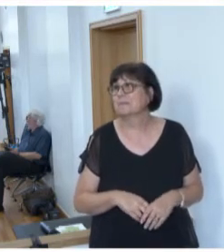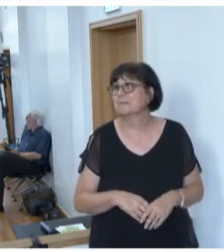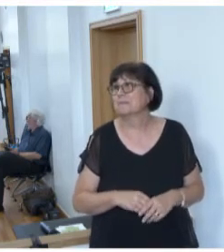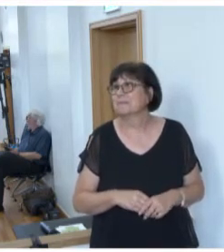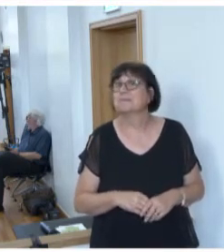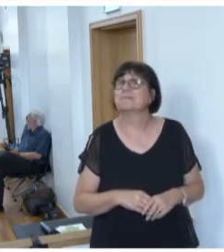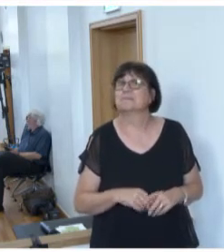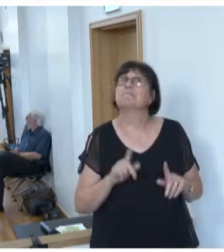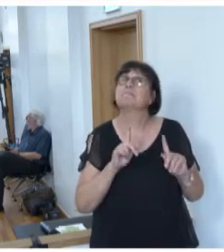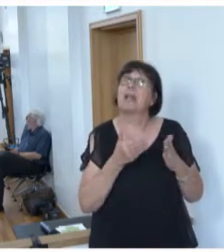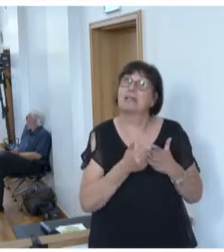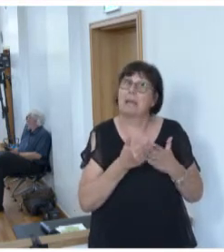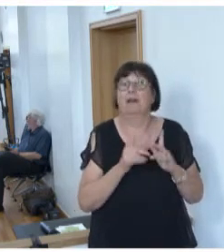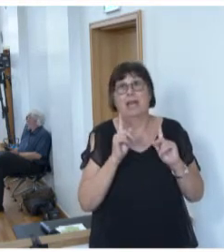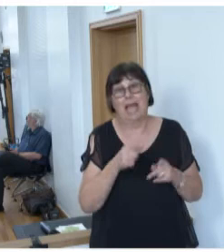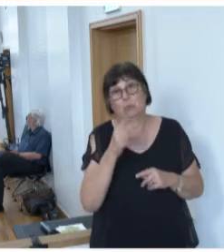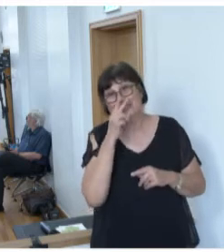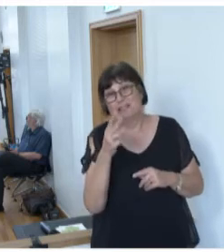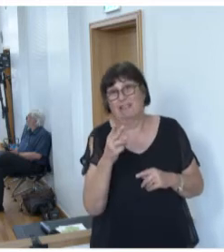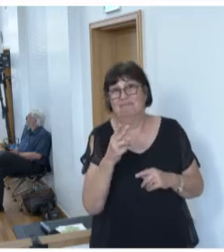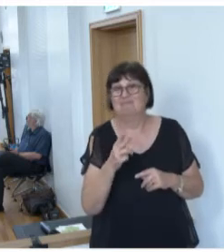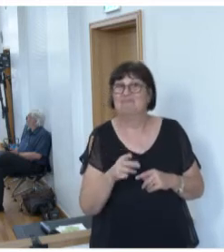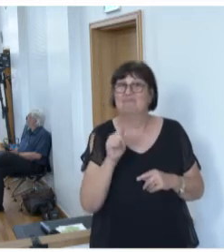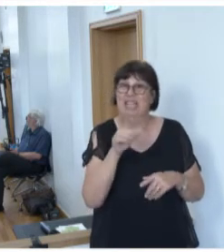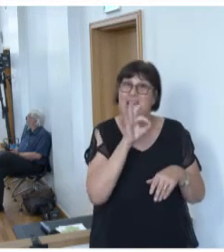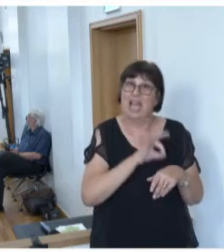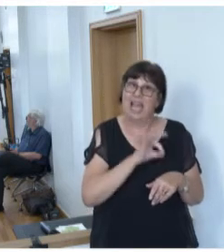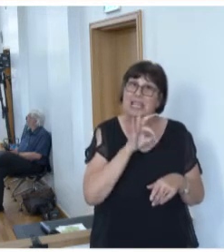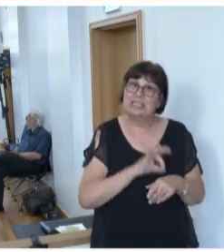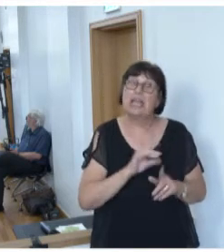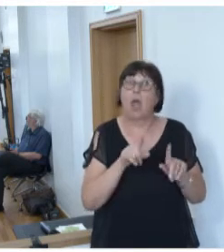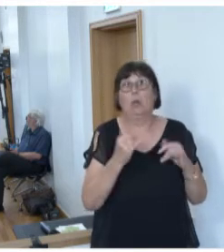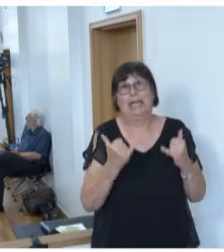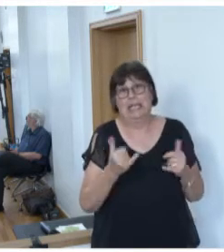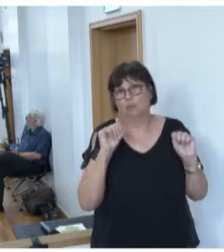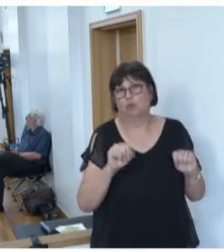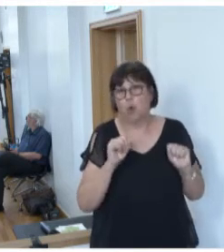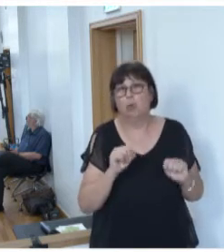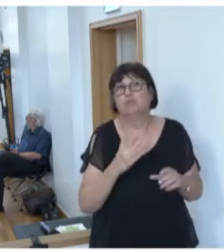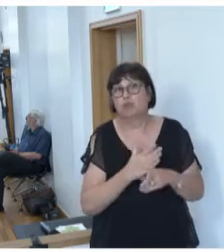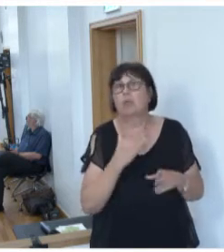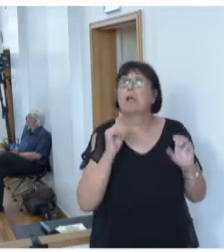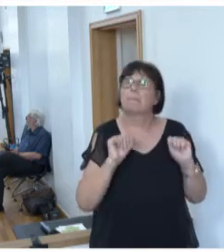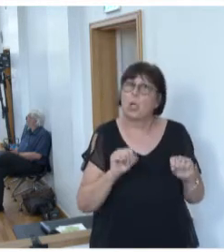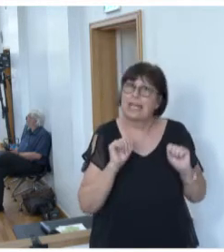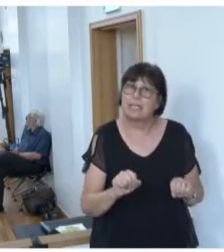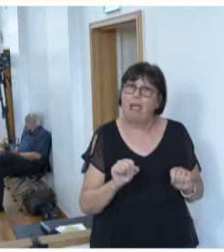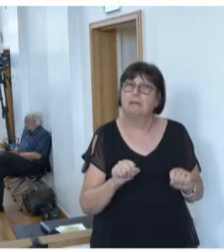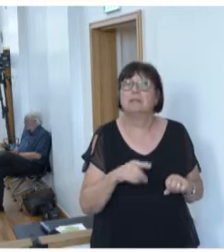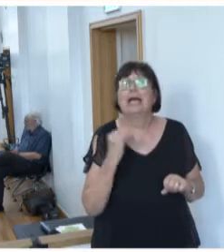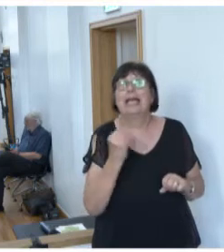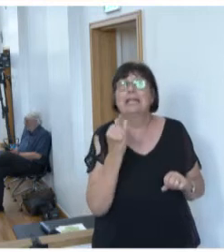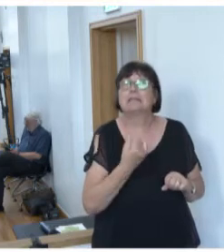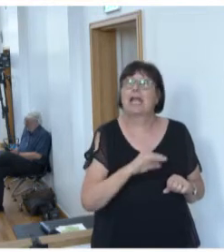Und dabei muss man auch berücksichtigen, dass den Ärztinnen und Ärzten auch jetzt schon die Möglichkeit eines interkollegialen Austauschs